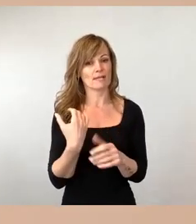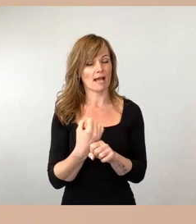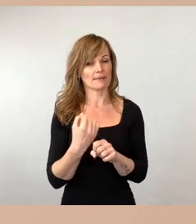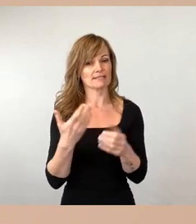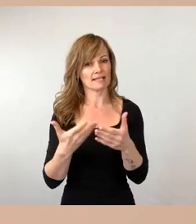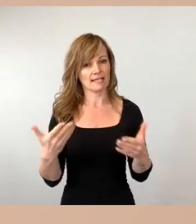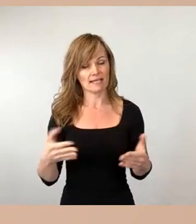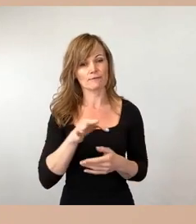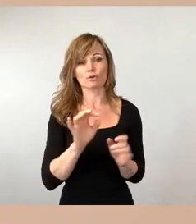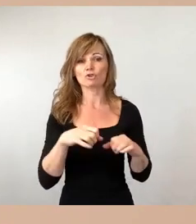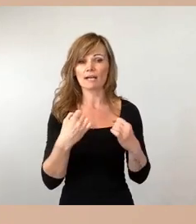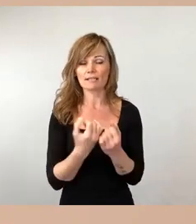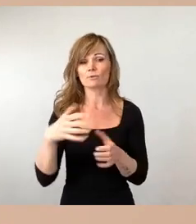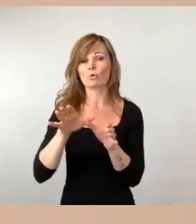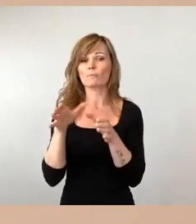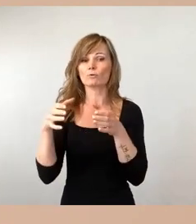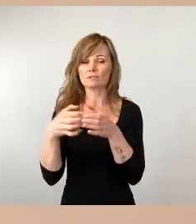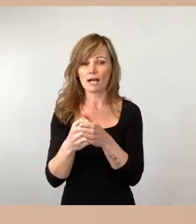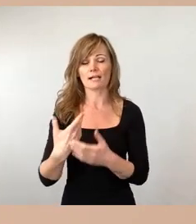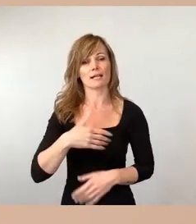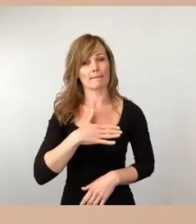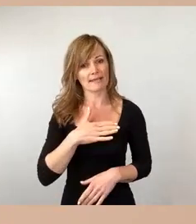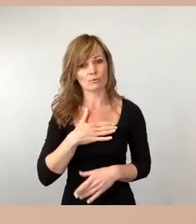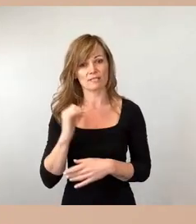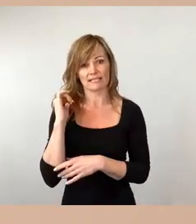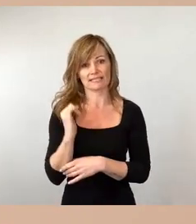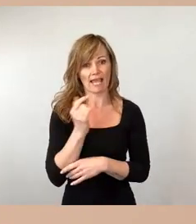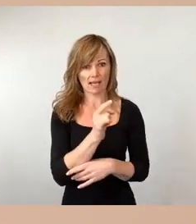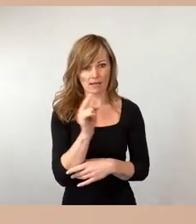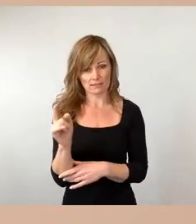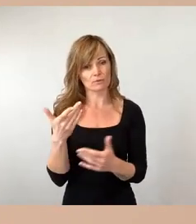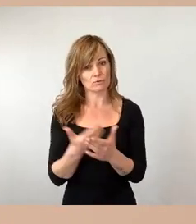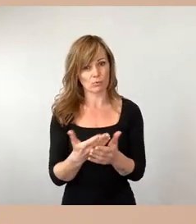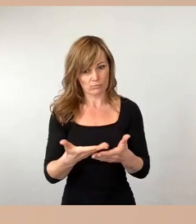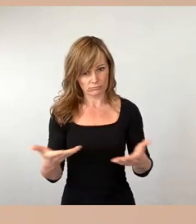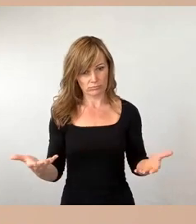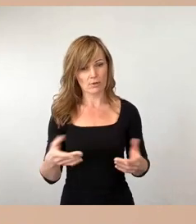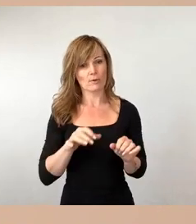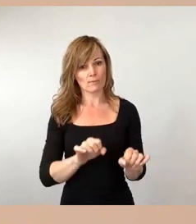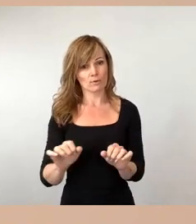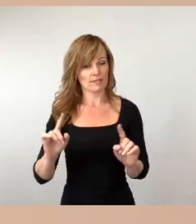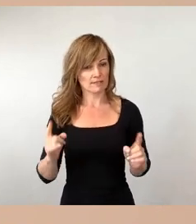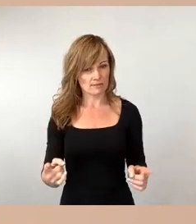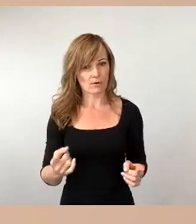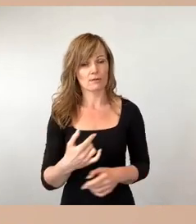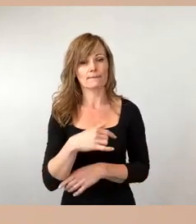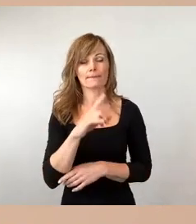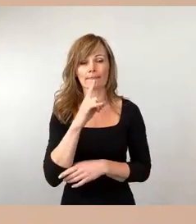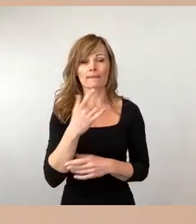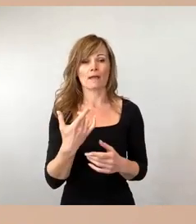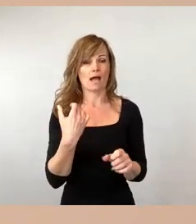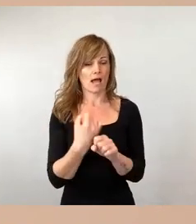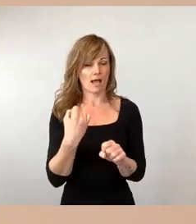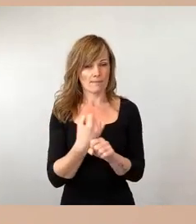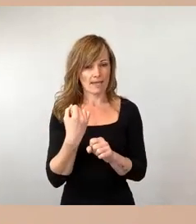gemeinnützigen Trägern sollen zur Verfügung gestellt werden, sofern die zu leisten der Arbeit sonst nicht, nicht